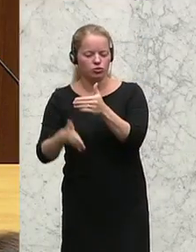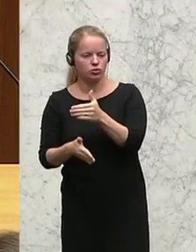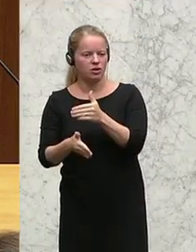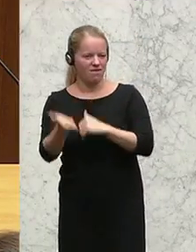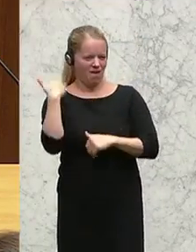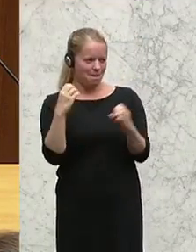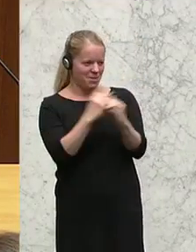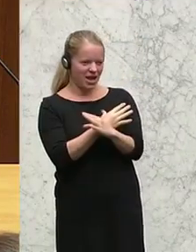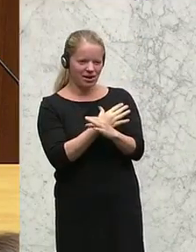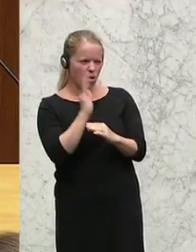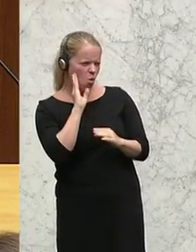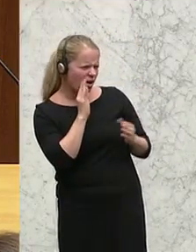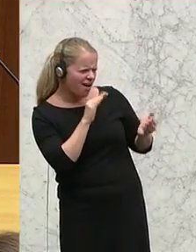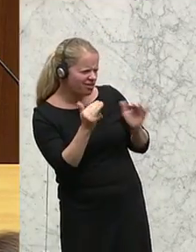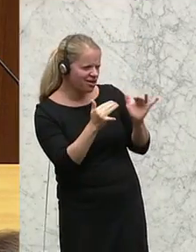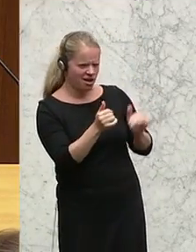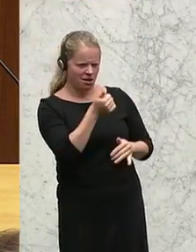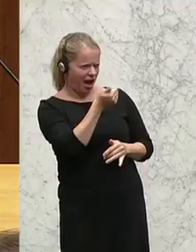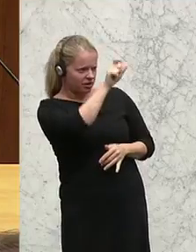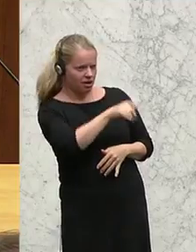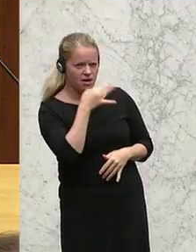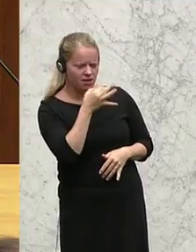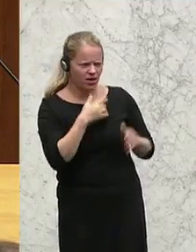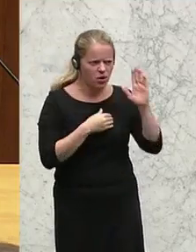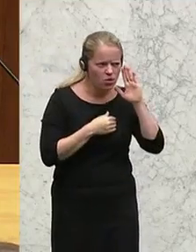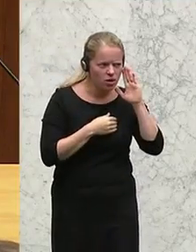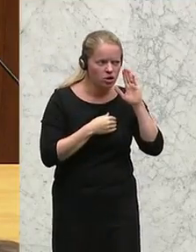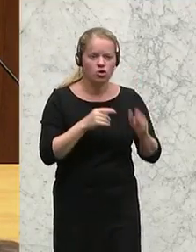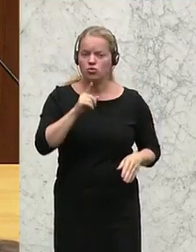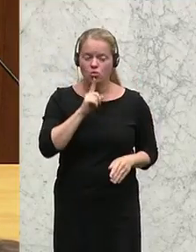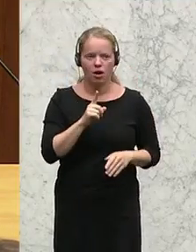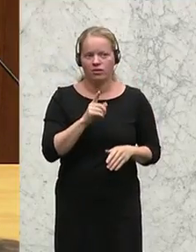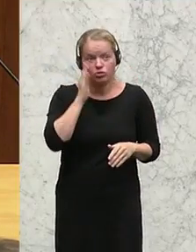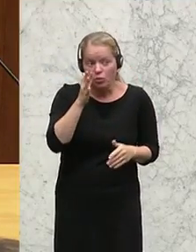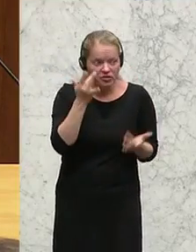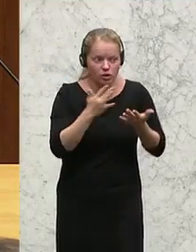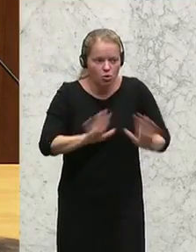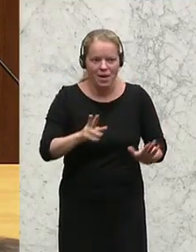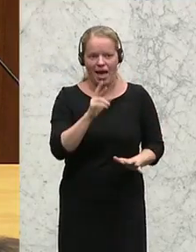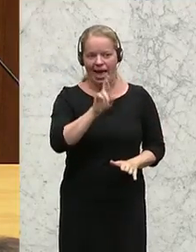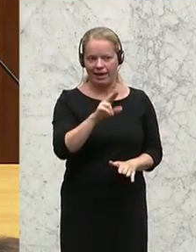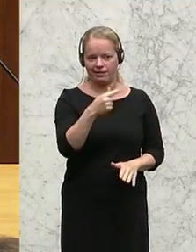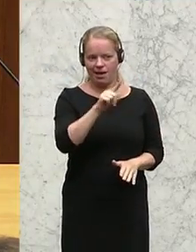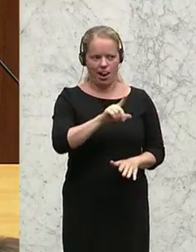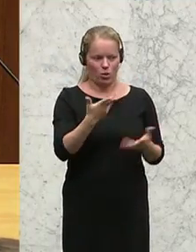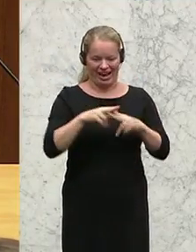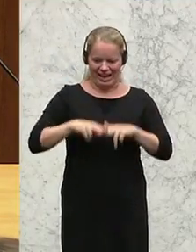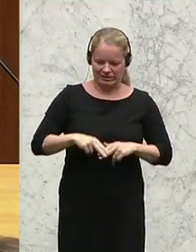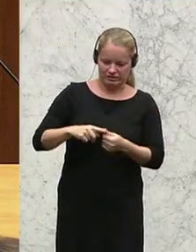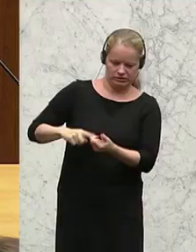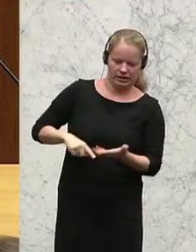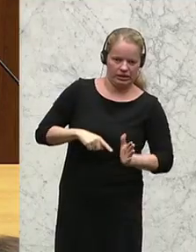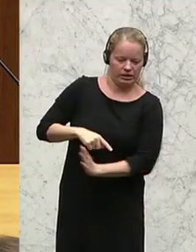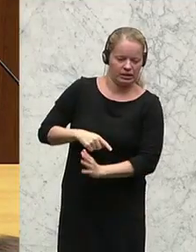Medienenquete von einem Redner dort teilweise herauszuhören war, nur mehr RTL und es uns gar nichts gibt. Da kommen sich dann gar nicht mehr vor,